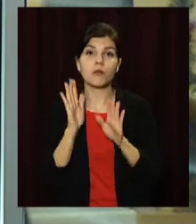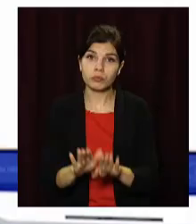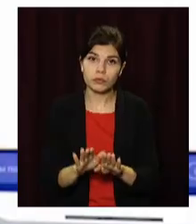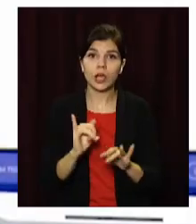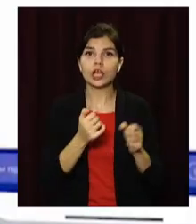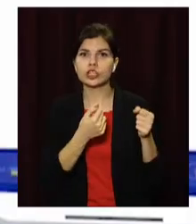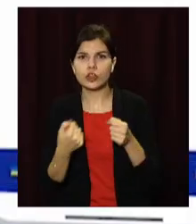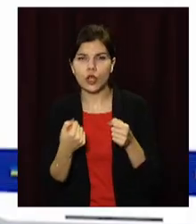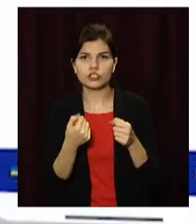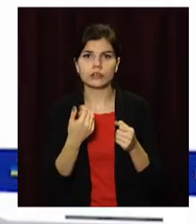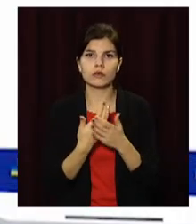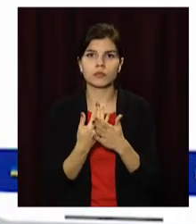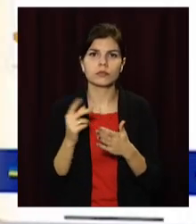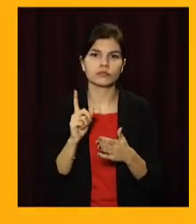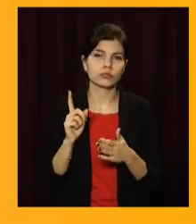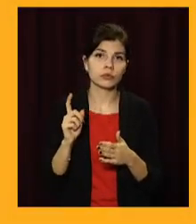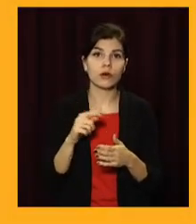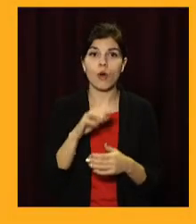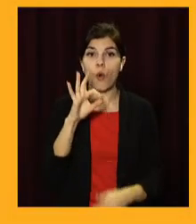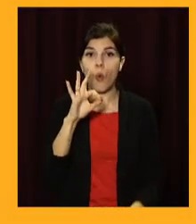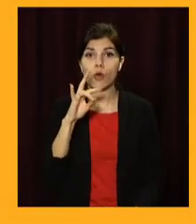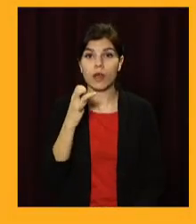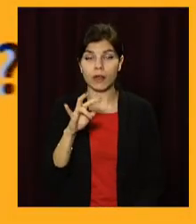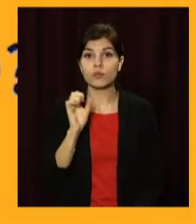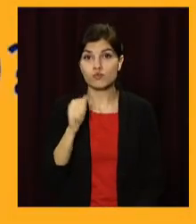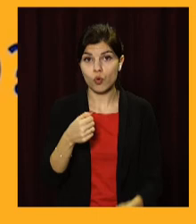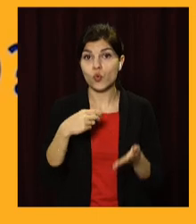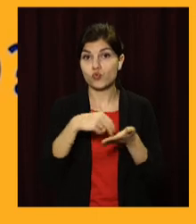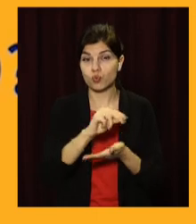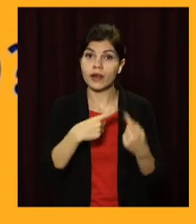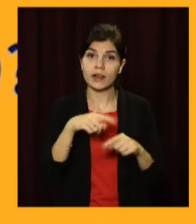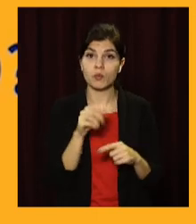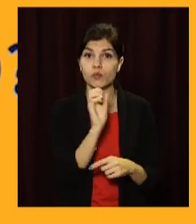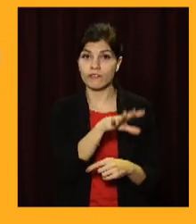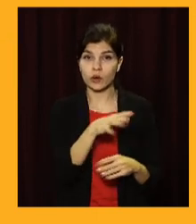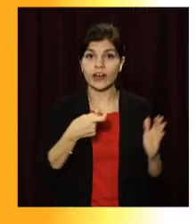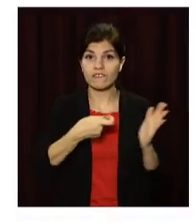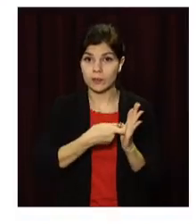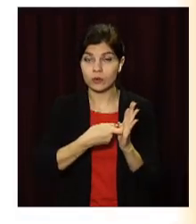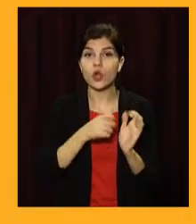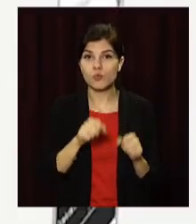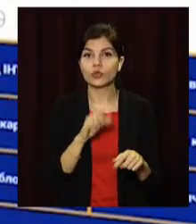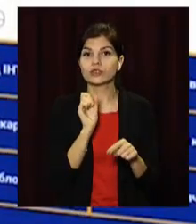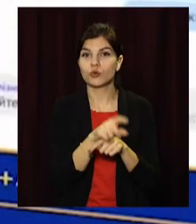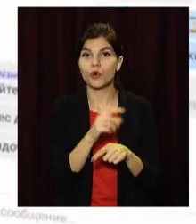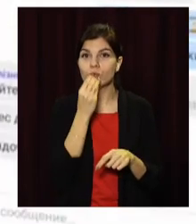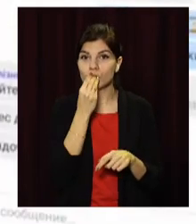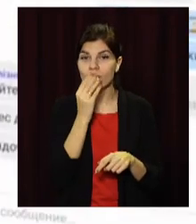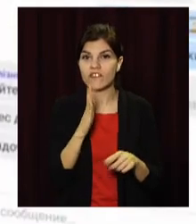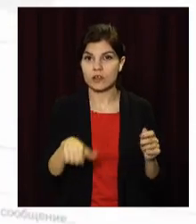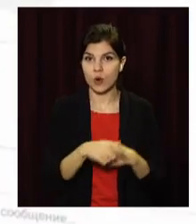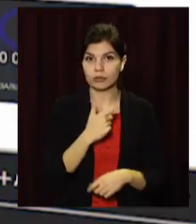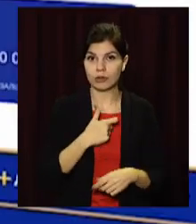та затримку рейсів. Онлайн також можна придбати або повернути квитки і навіть замовити їжу в дорогу.